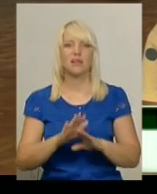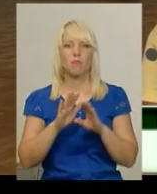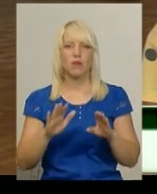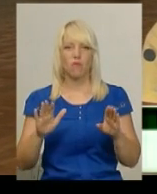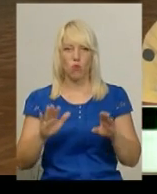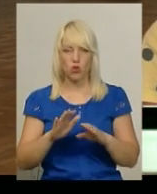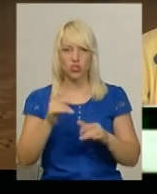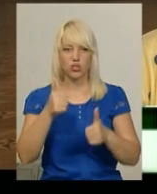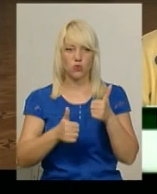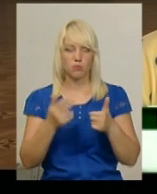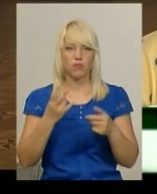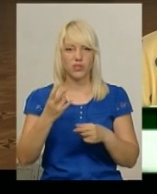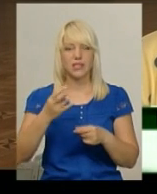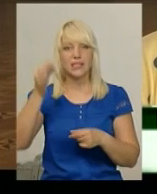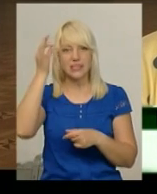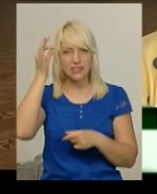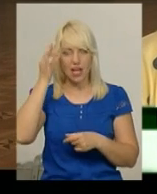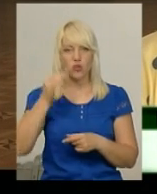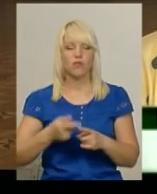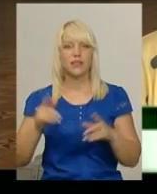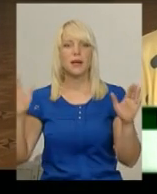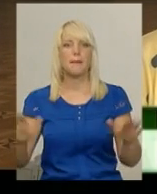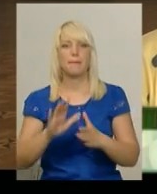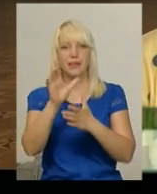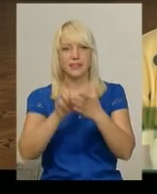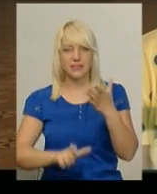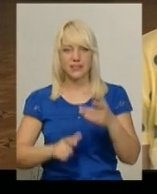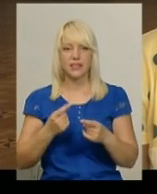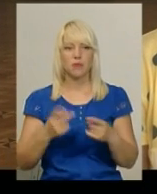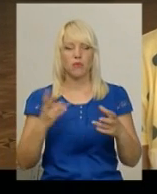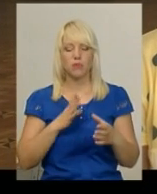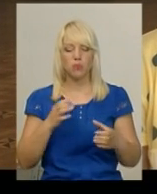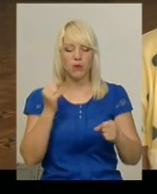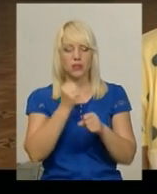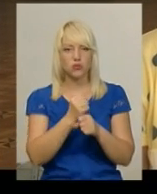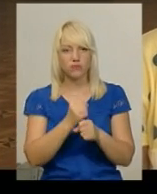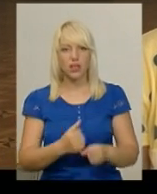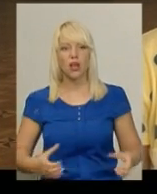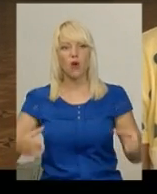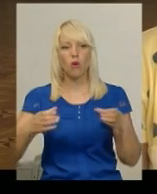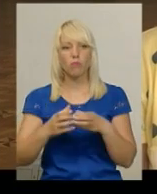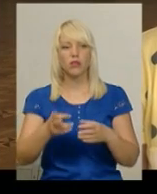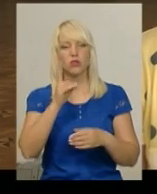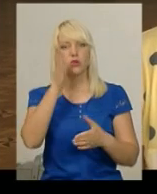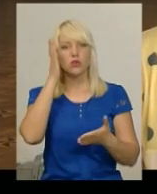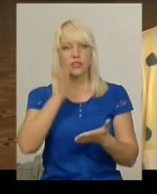ми мали вгадувати пісні. Ми працювали так командно, тому що хтось знав назву,